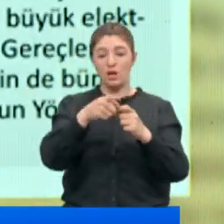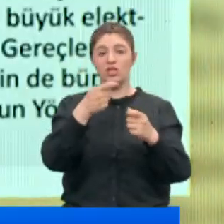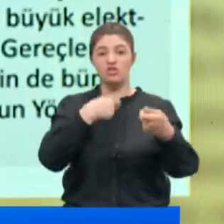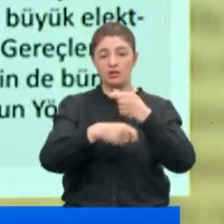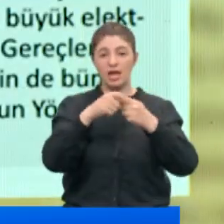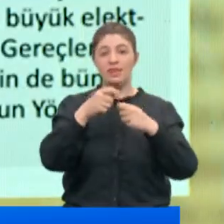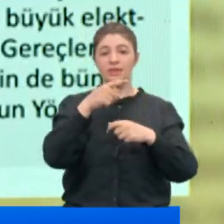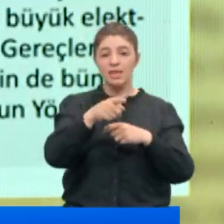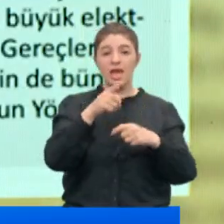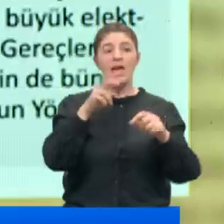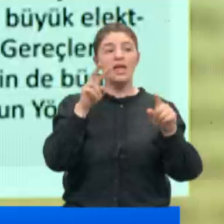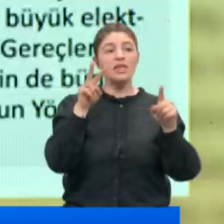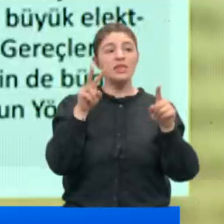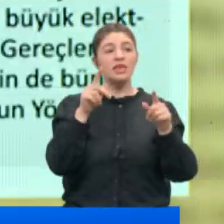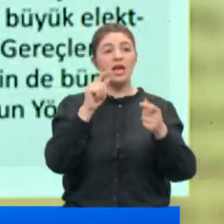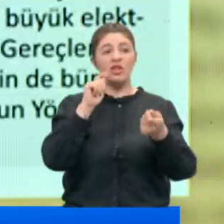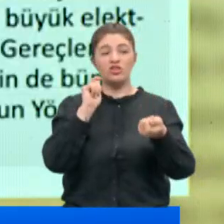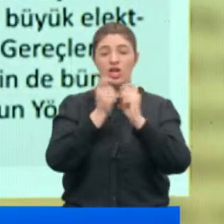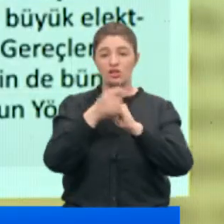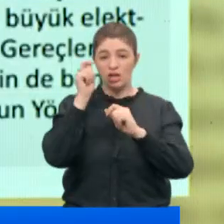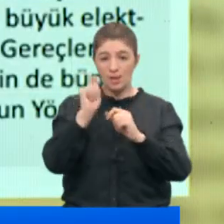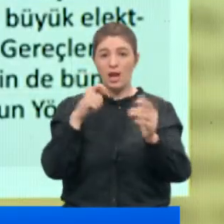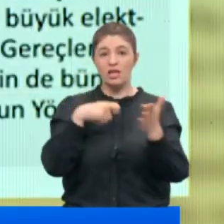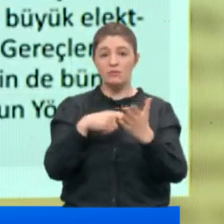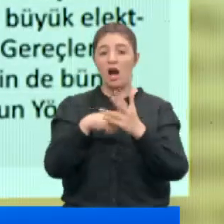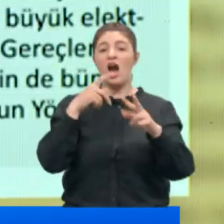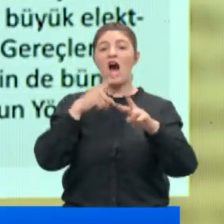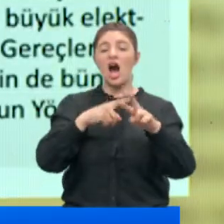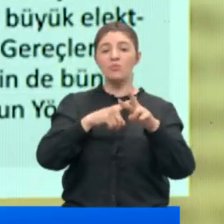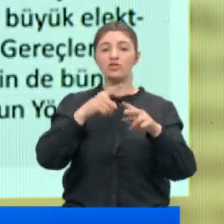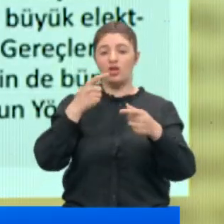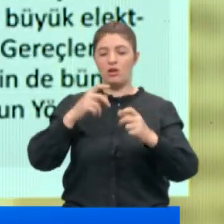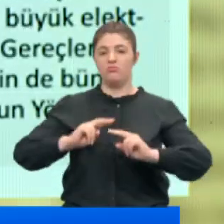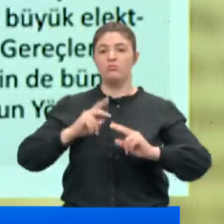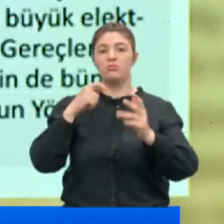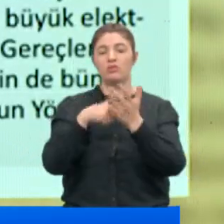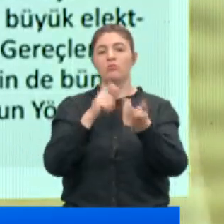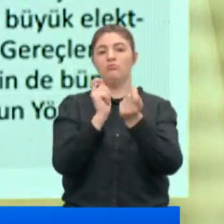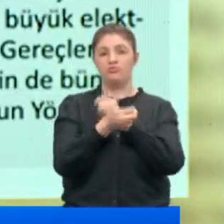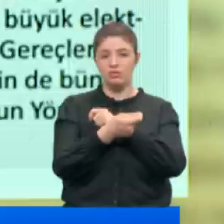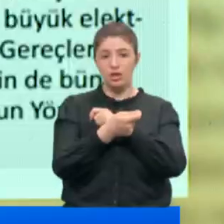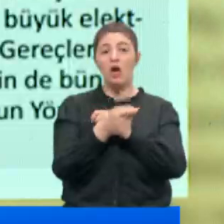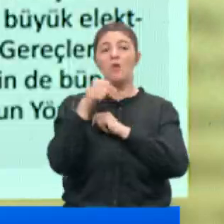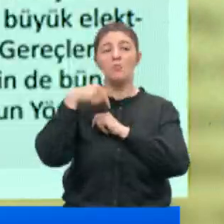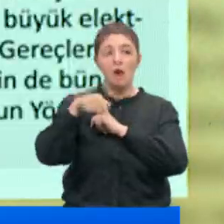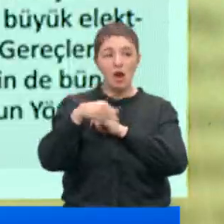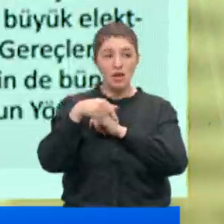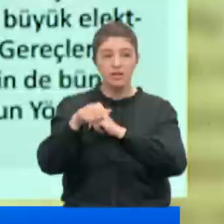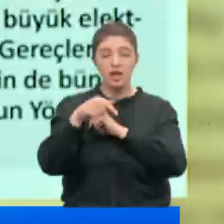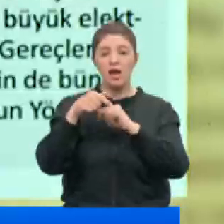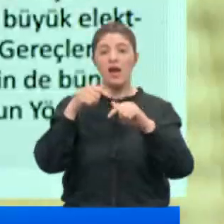Şirketi nevi değişiklik yaparak Atmaca Gayrimenkul AŞ olarak ilan edildi. Bu arada Fatih